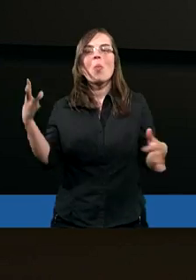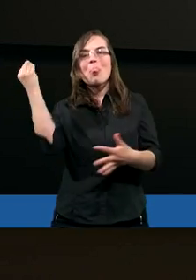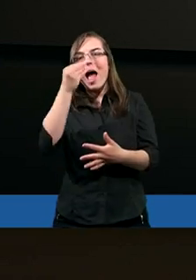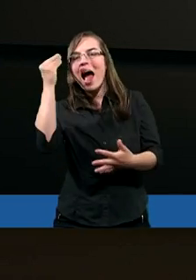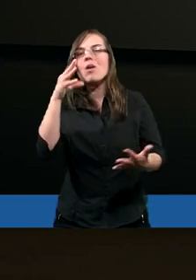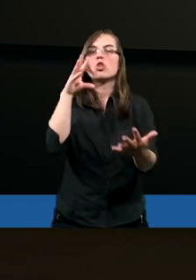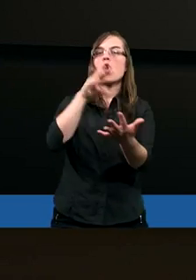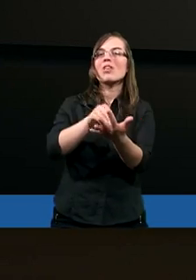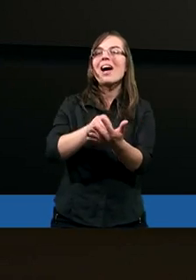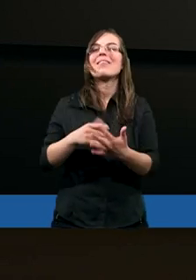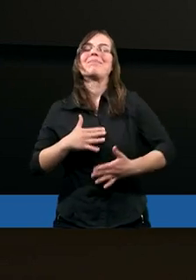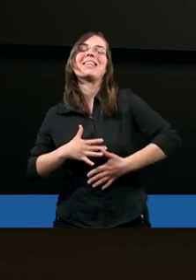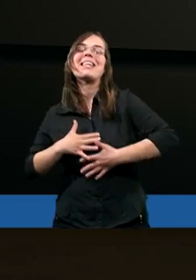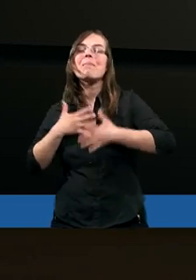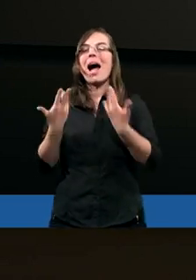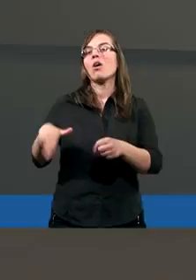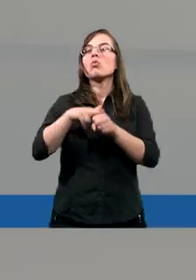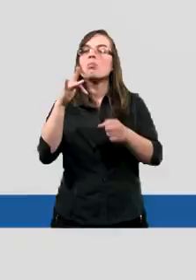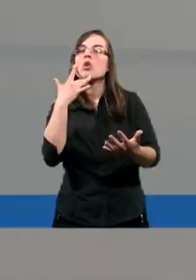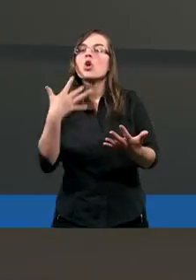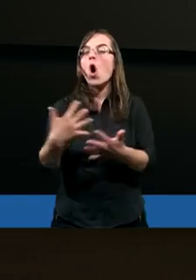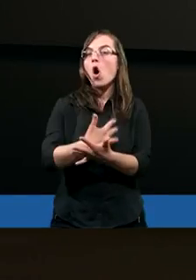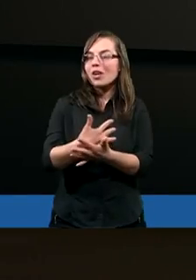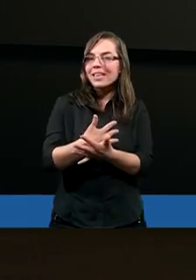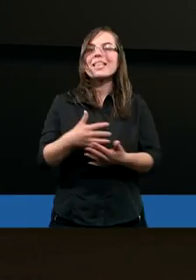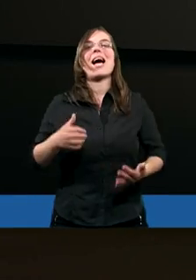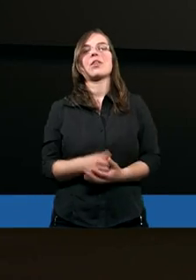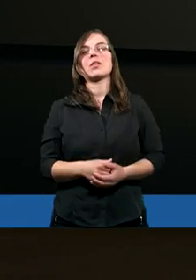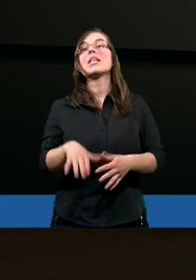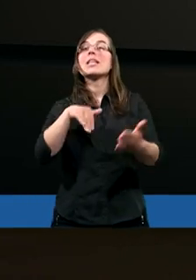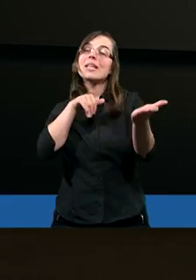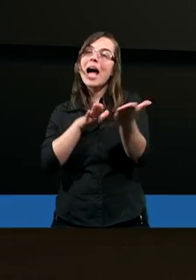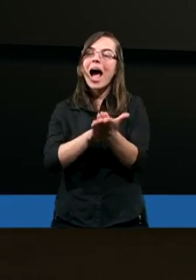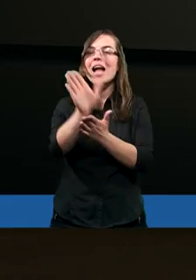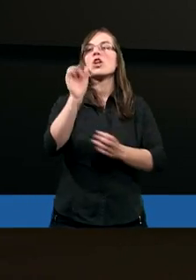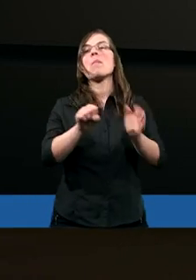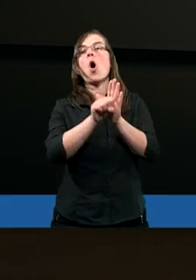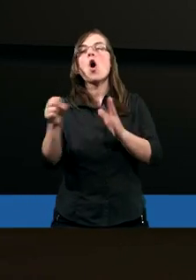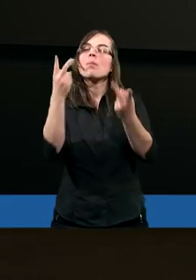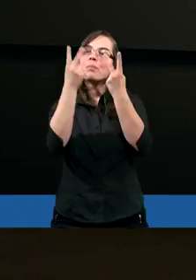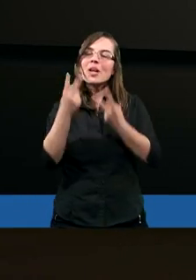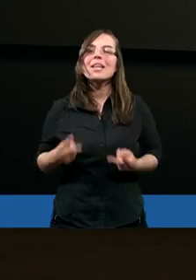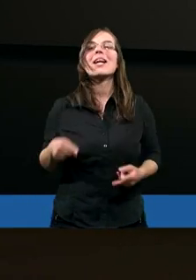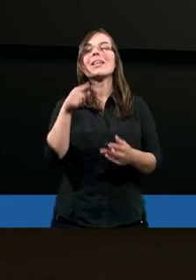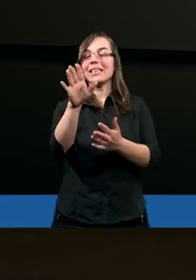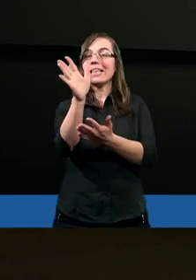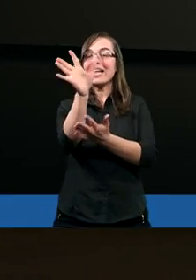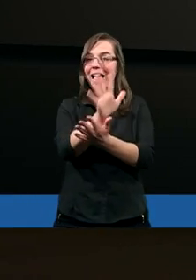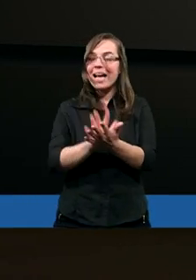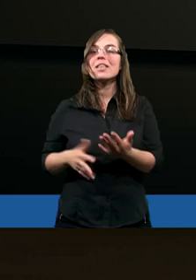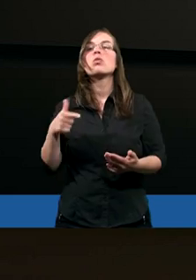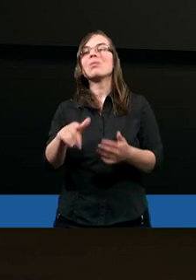doświadczeń i inspiracji, z których możemy korzystać. I zacznijmy może od przeczytania tekstu, tego